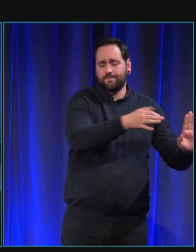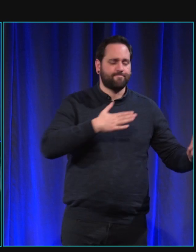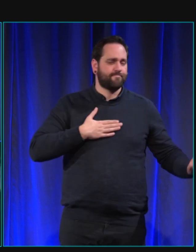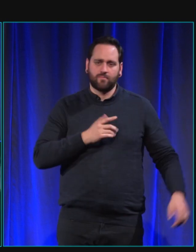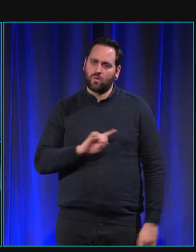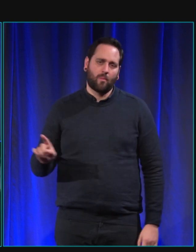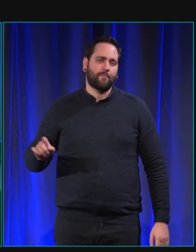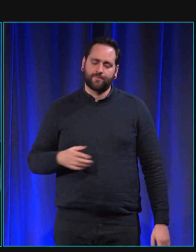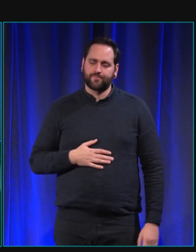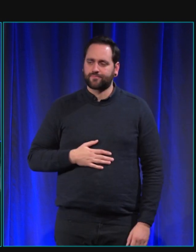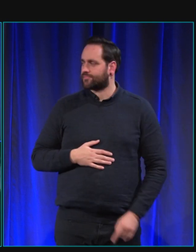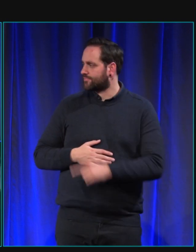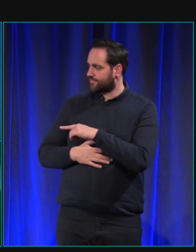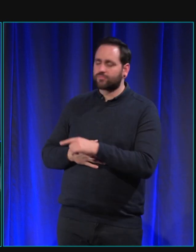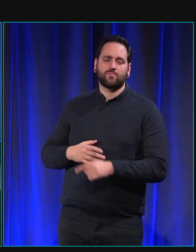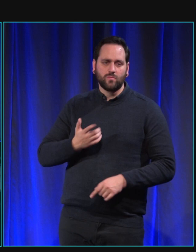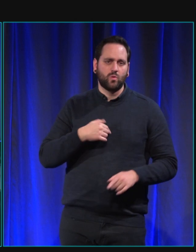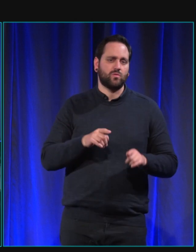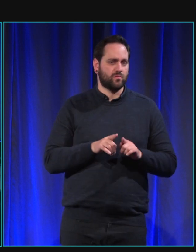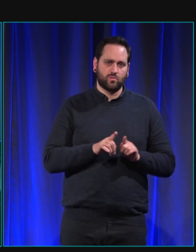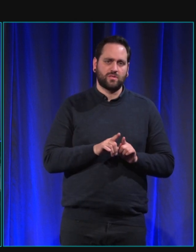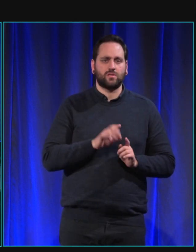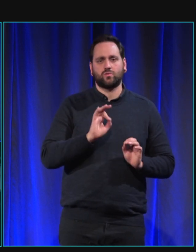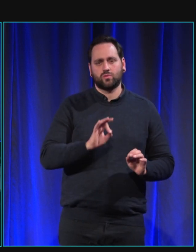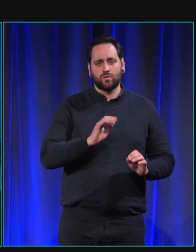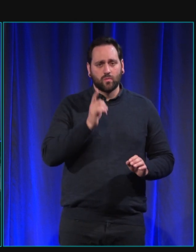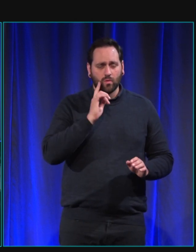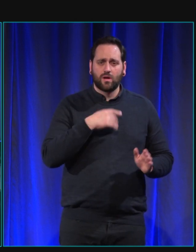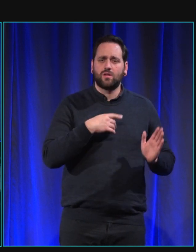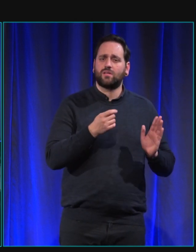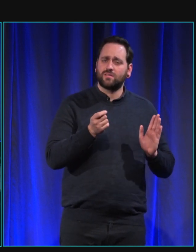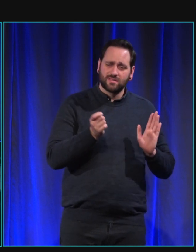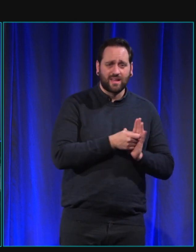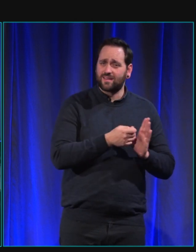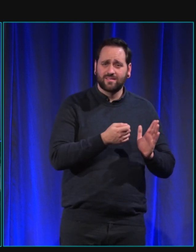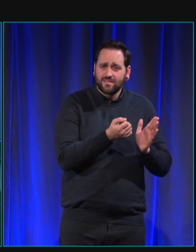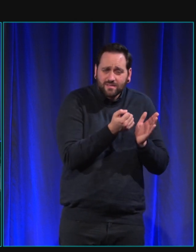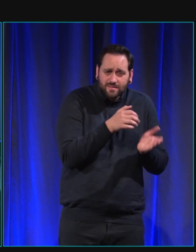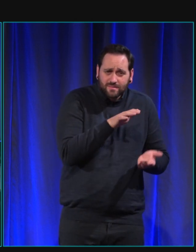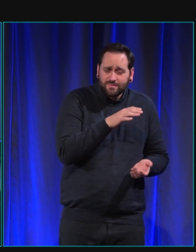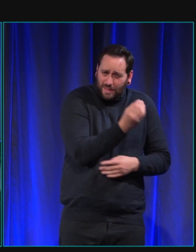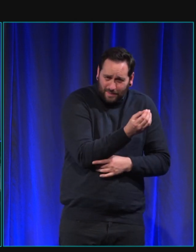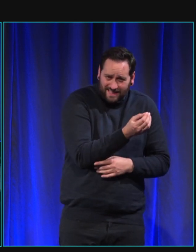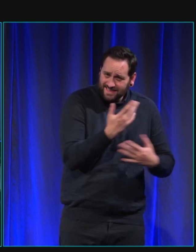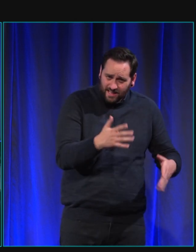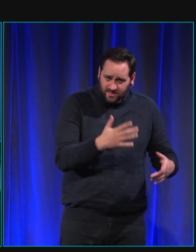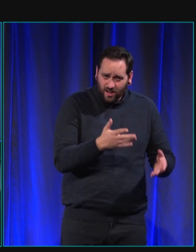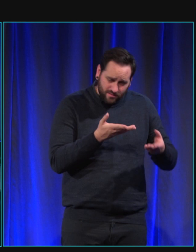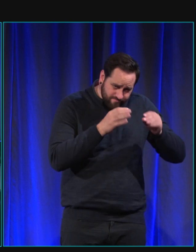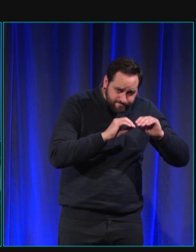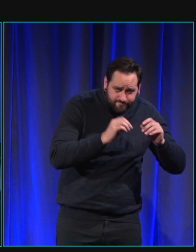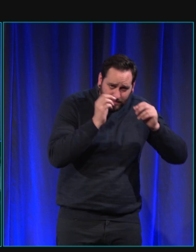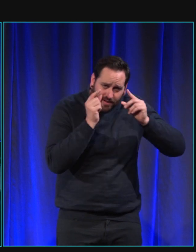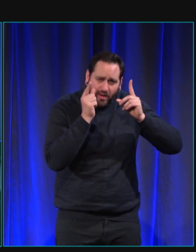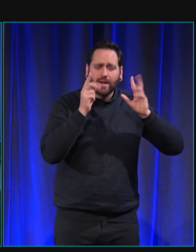dans les centres d'élevage comme au Cézeka ils sont déjà éveillés dès les premières semaines donc il faut quand même qu'ils aient